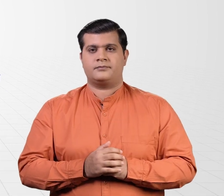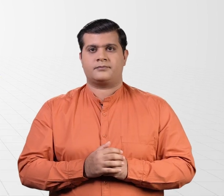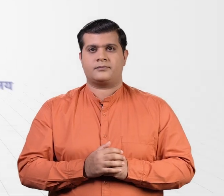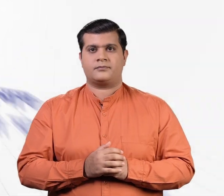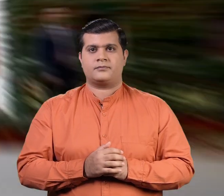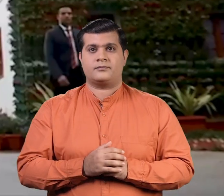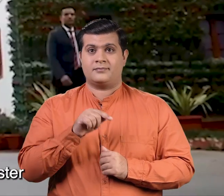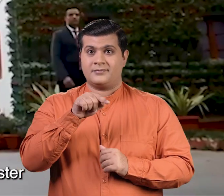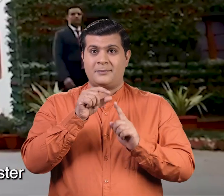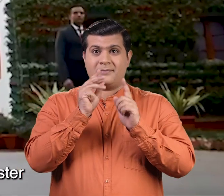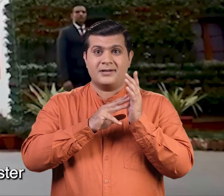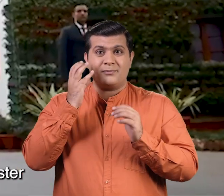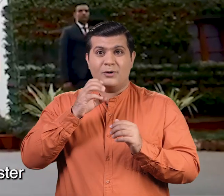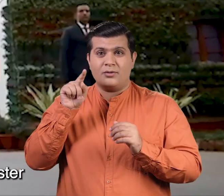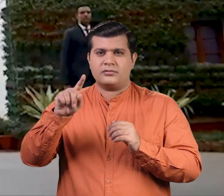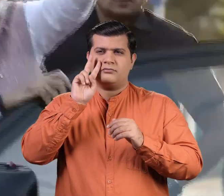संस्थान है